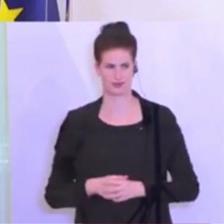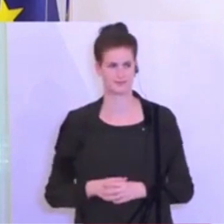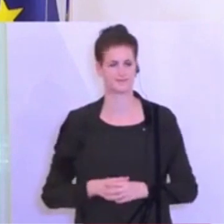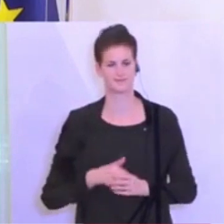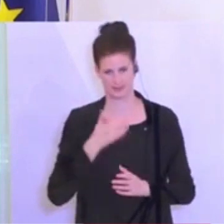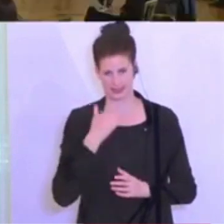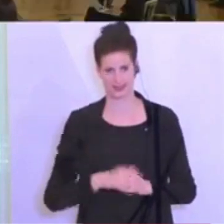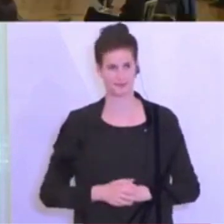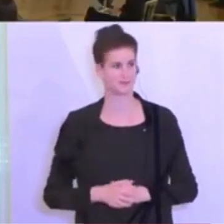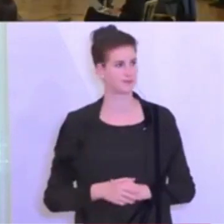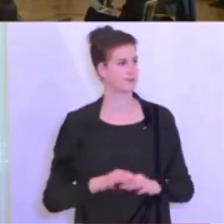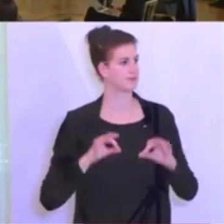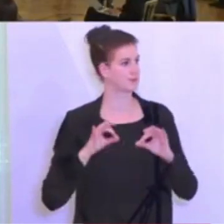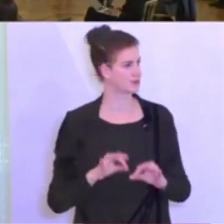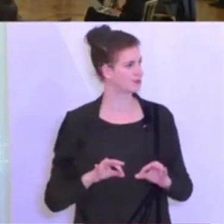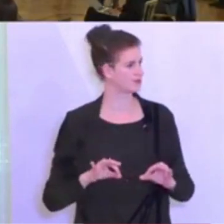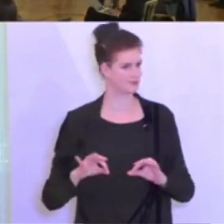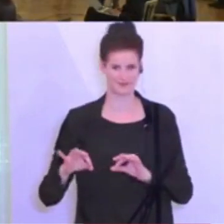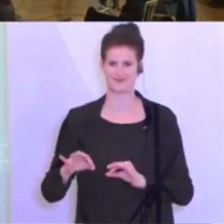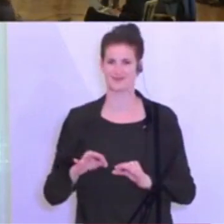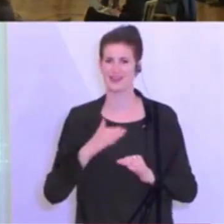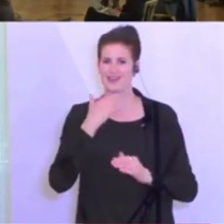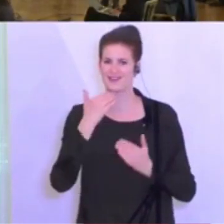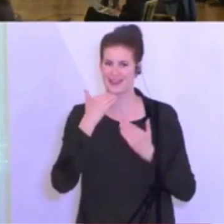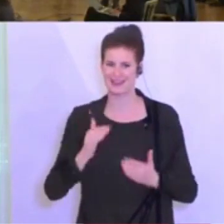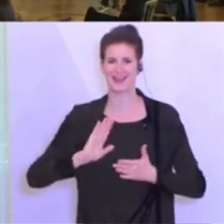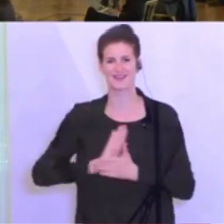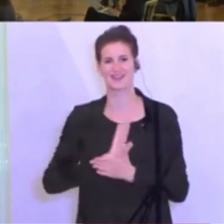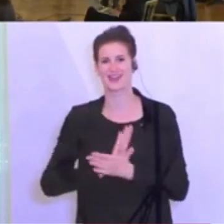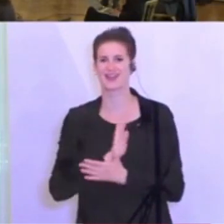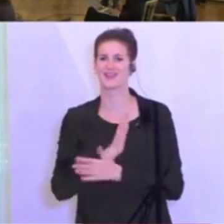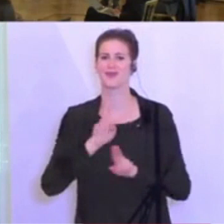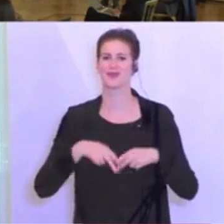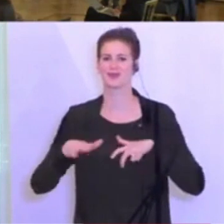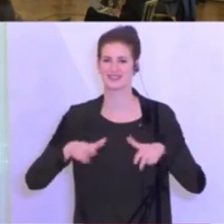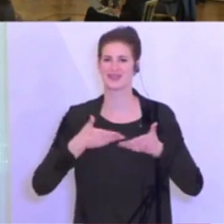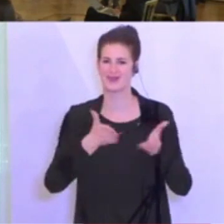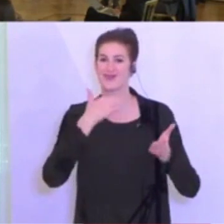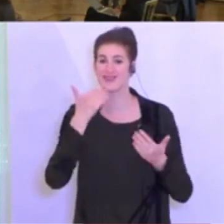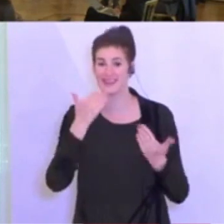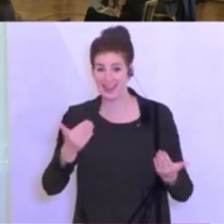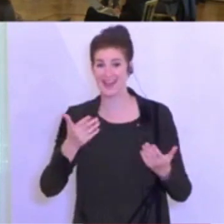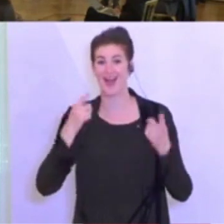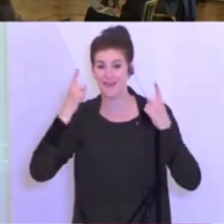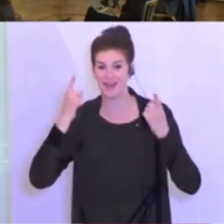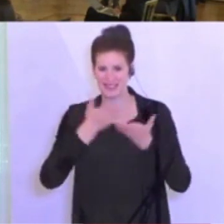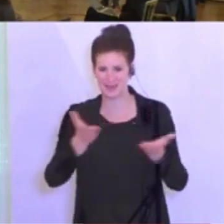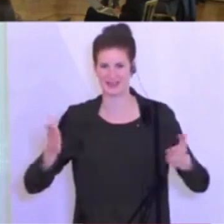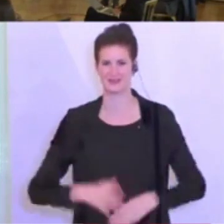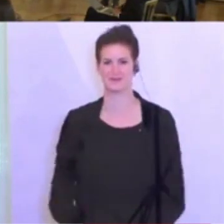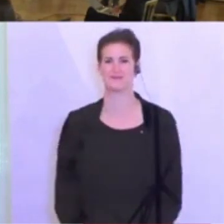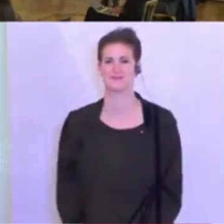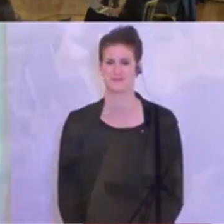So, dann jeder, der aufgezeigt hat, war dran. Dann vielen Dank an die Vertreter der Bundesregierung. Ihnen danke vielmals für's Kommen und für Ihre Aufmerksamkeit.